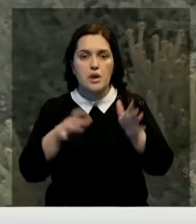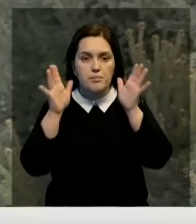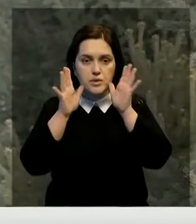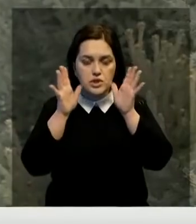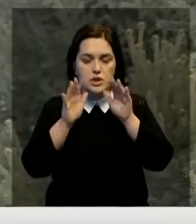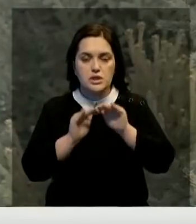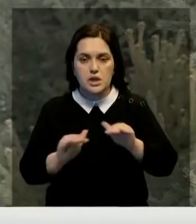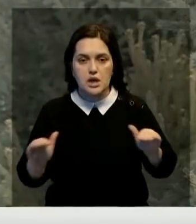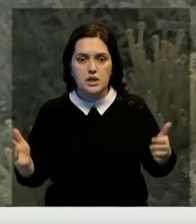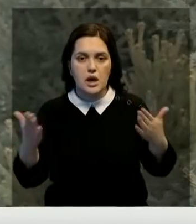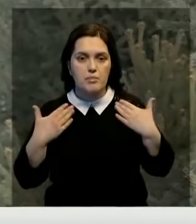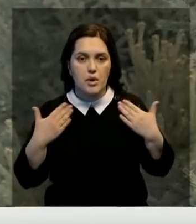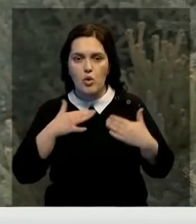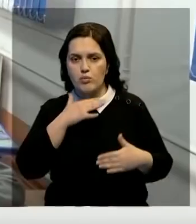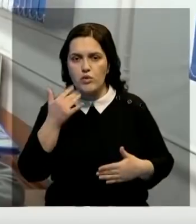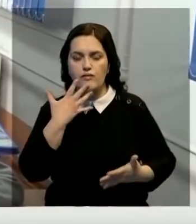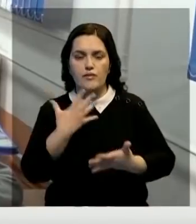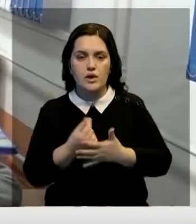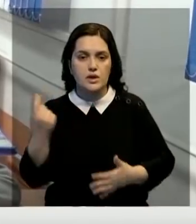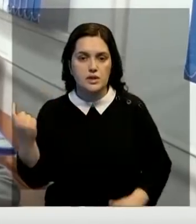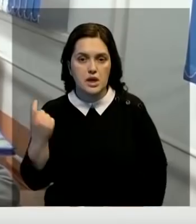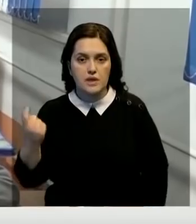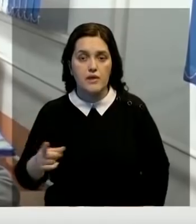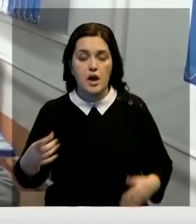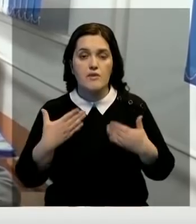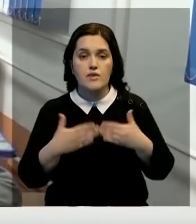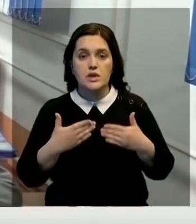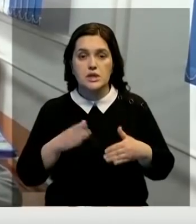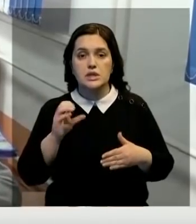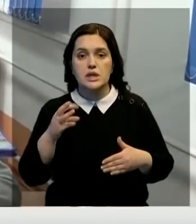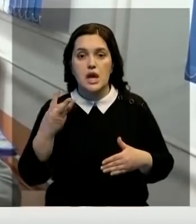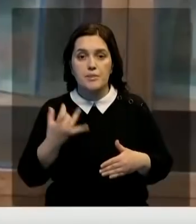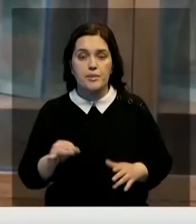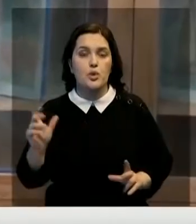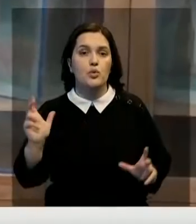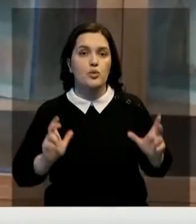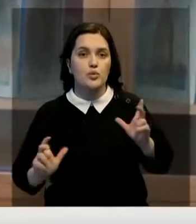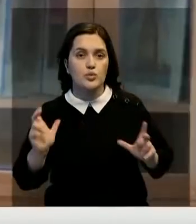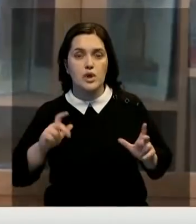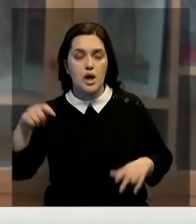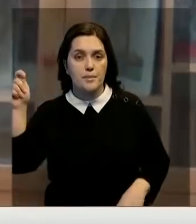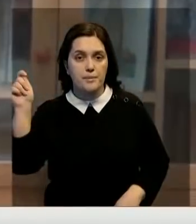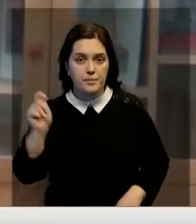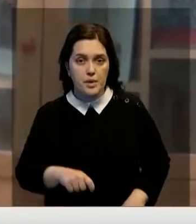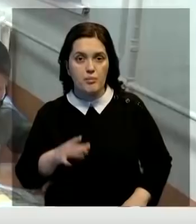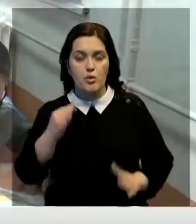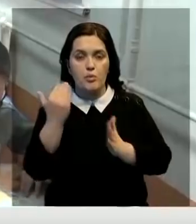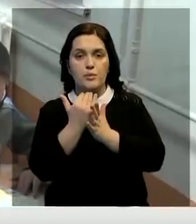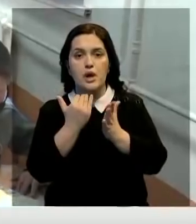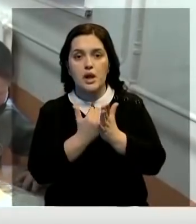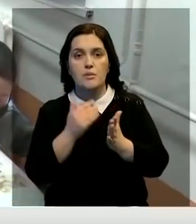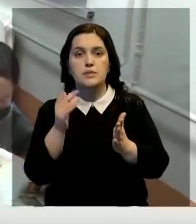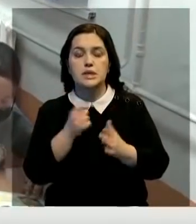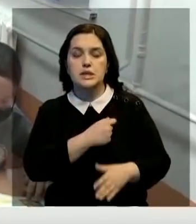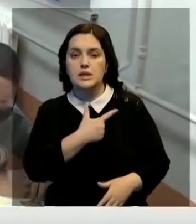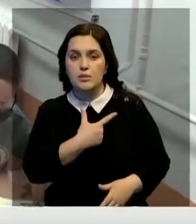садик и парк. У многих своё хозяйство. А вот выпускник семейского университета Ролан Кенесханов приехал в село Кок-Жира по программе с дипломом в